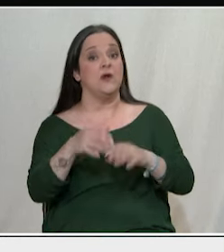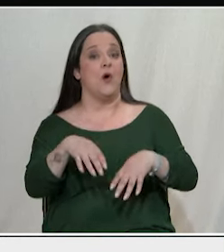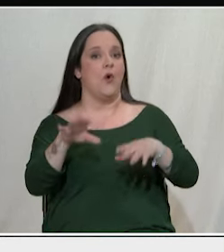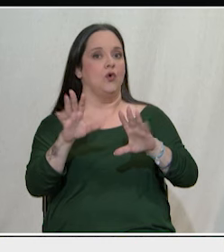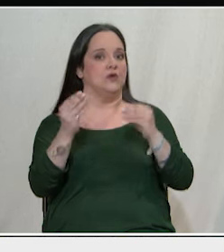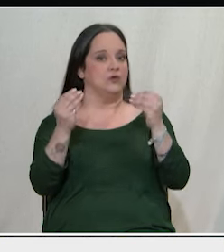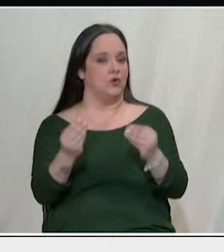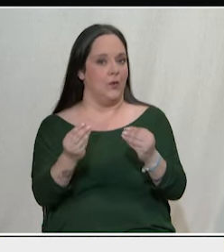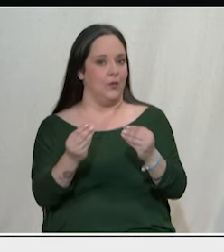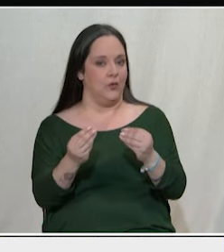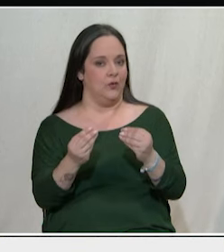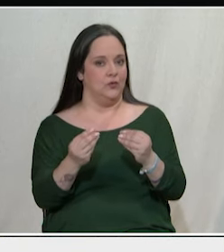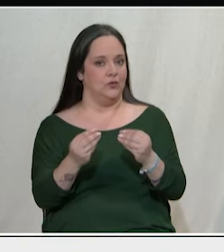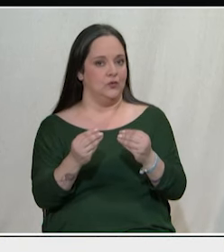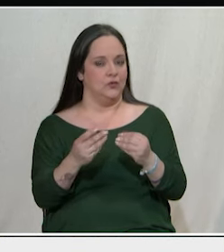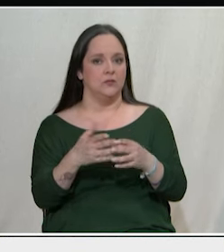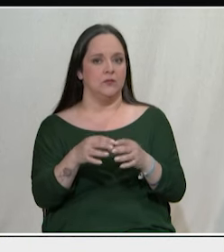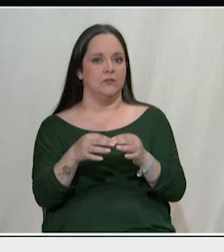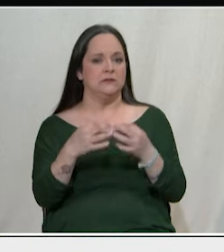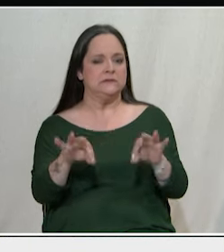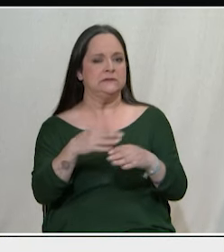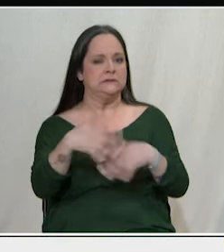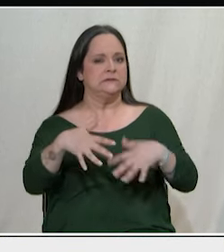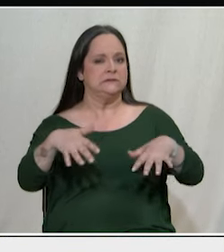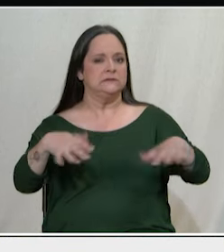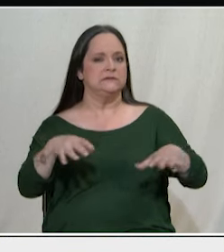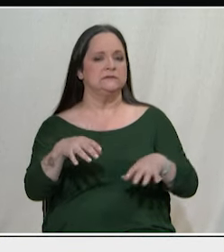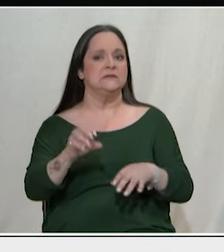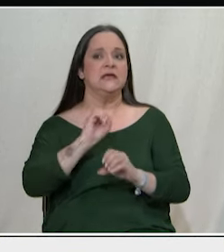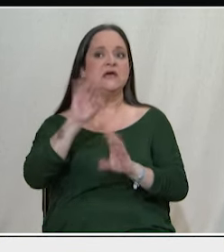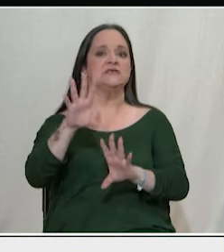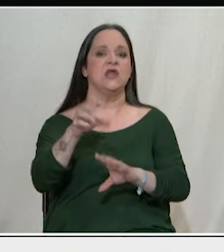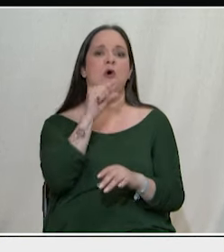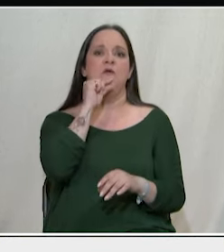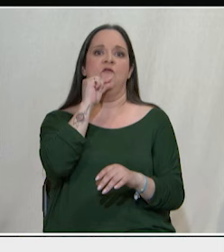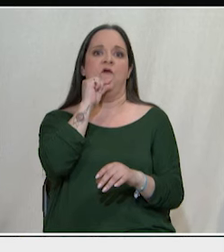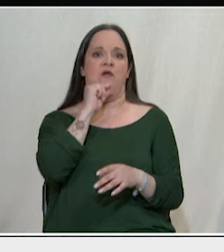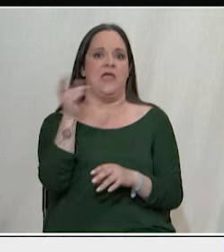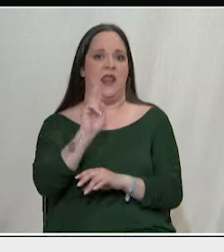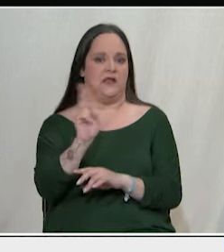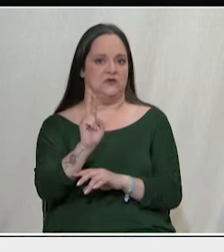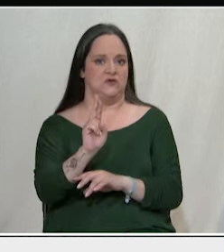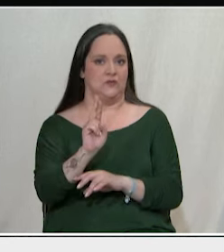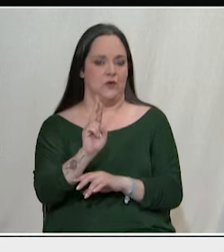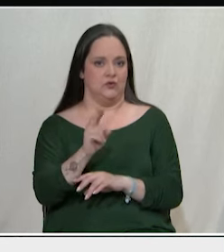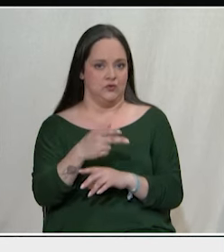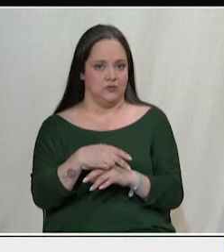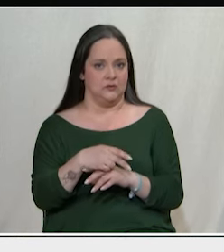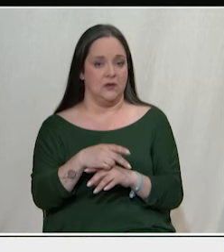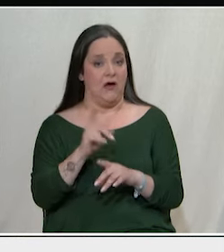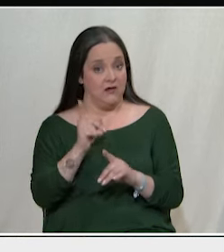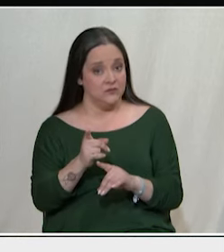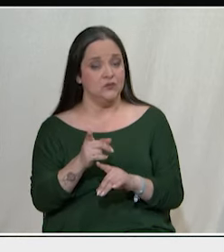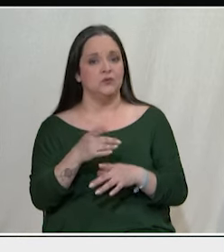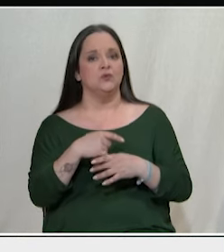το δηλητήριο της ξενοφοβίας και του ρατσισμού που χρησιμοποιείται σκόπιμα για να διαιρούν τους εργαζόμενους από τις ίδιες δυνάμεις